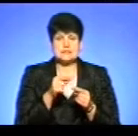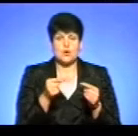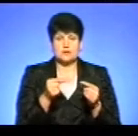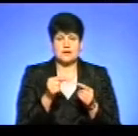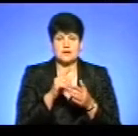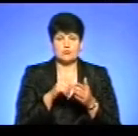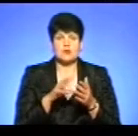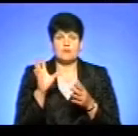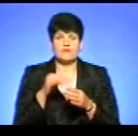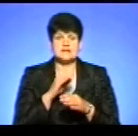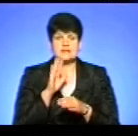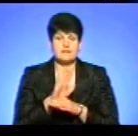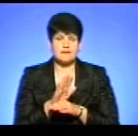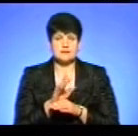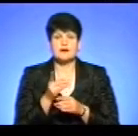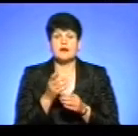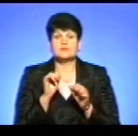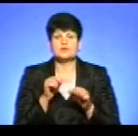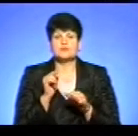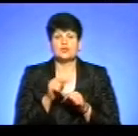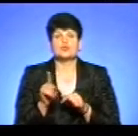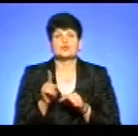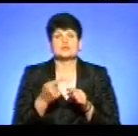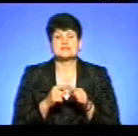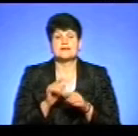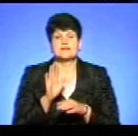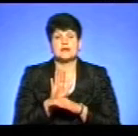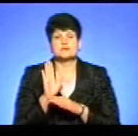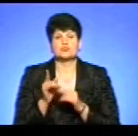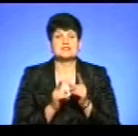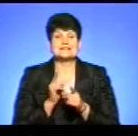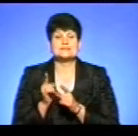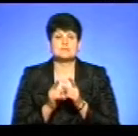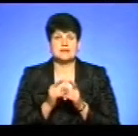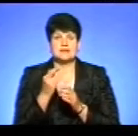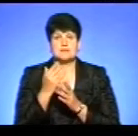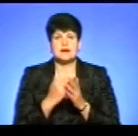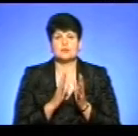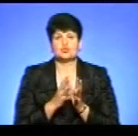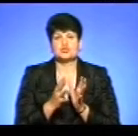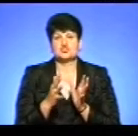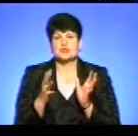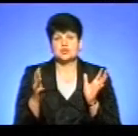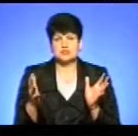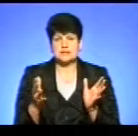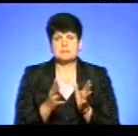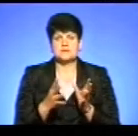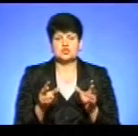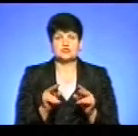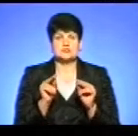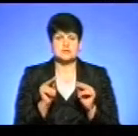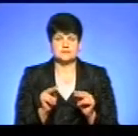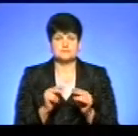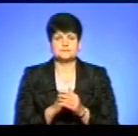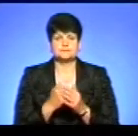пункти, або весь наказ. Яка є ймовірність того, що цей наказ буде змінений і буде перелік більш шерший, більш справедливий, скажімо